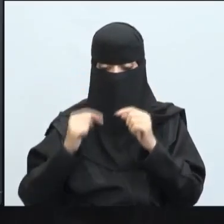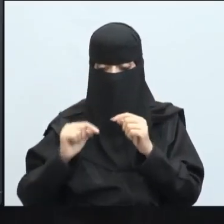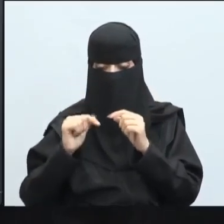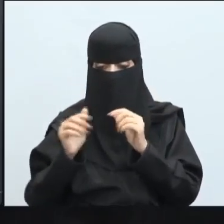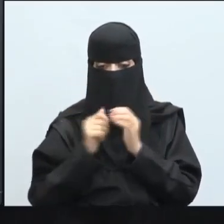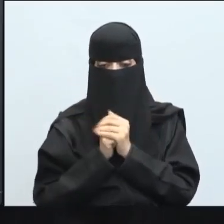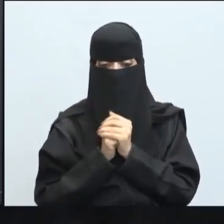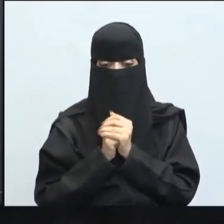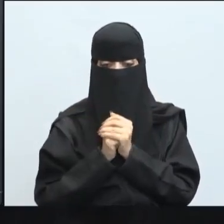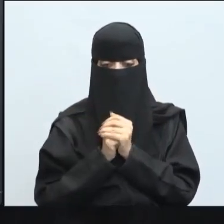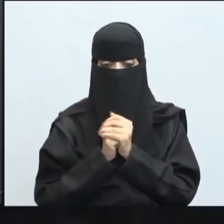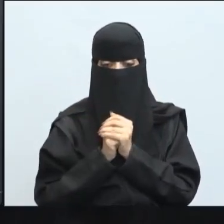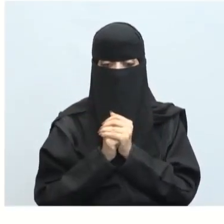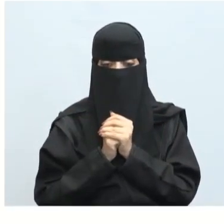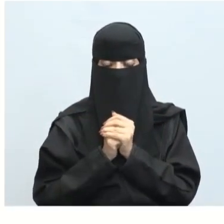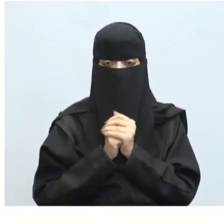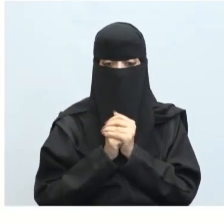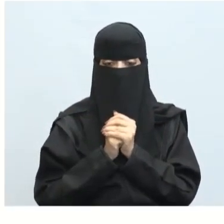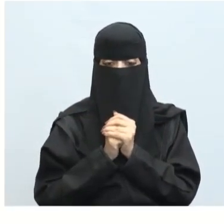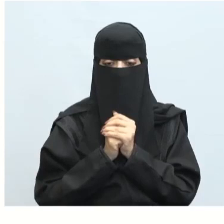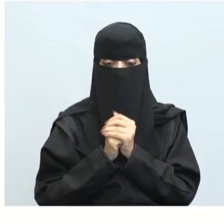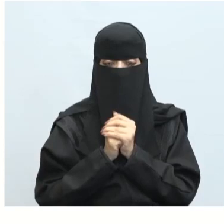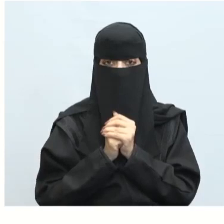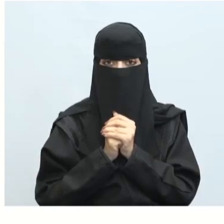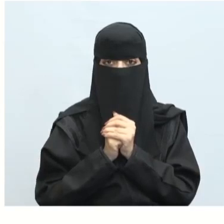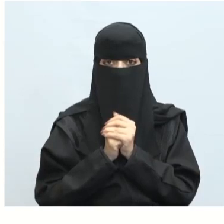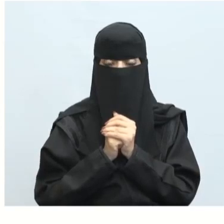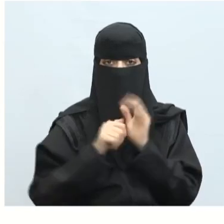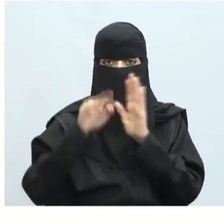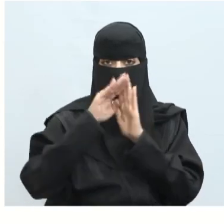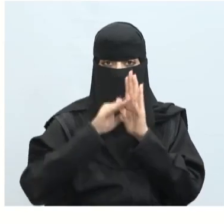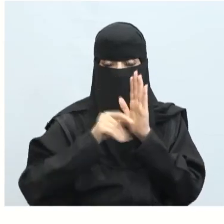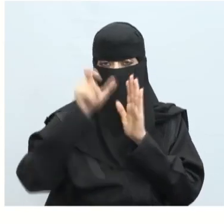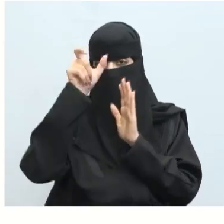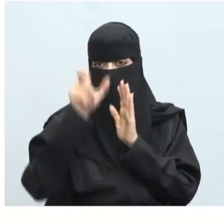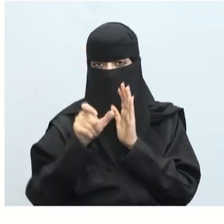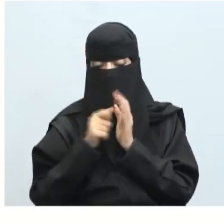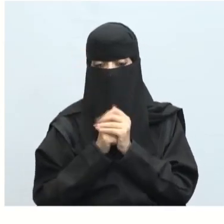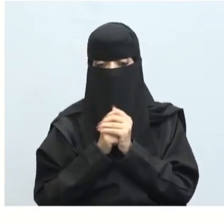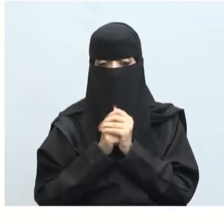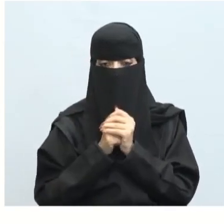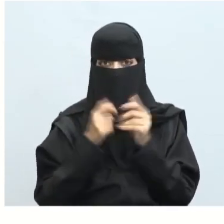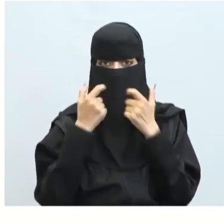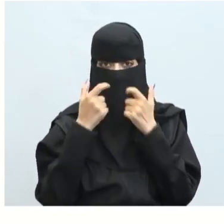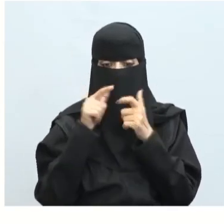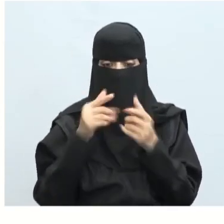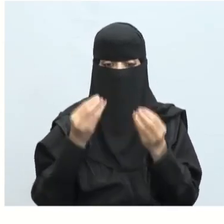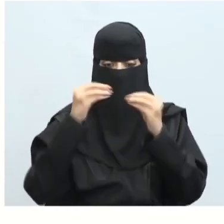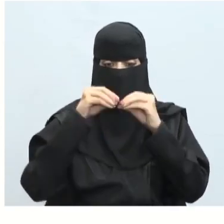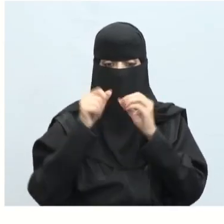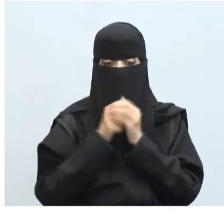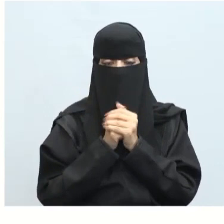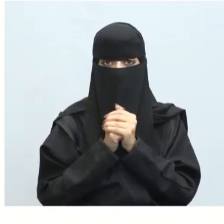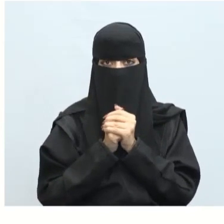فنقوم بوضعه ضمن الـ Vertical Arrangement ترتيب العمودي نلاحظ أنه أضيف هنا